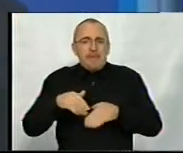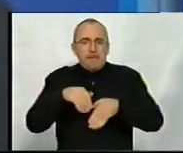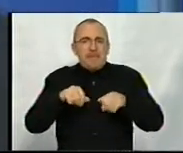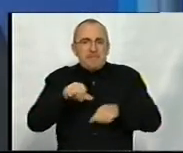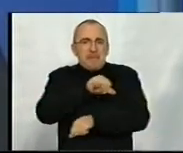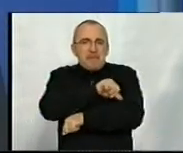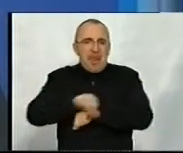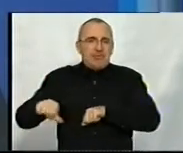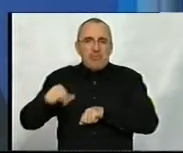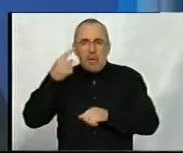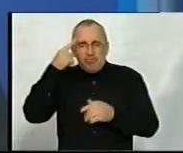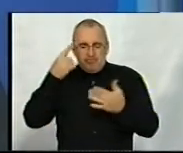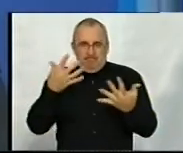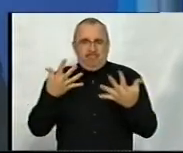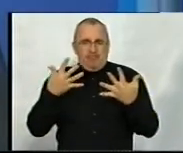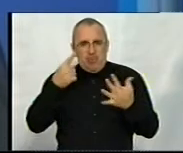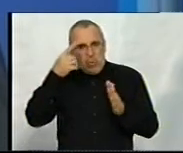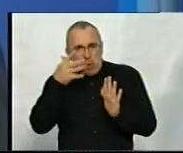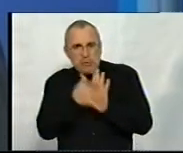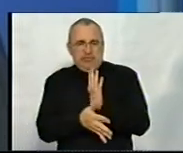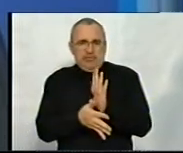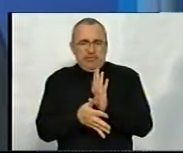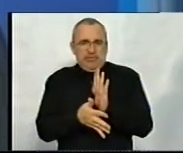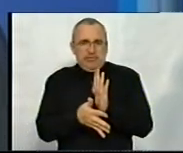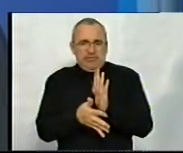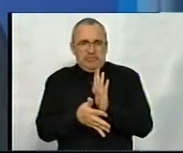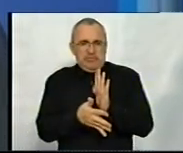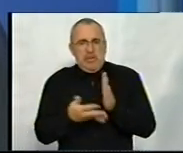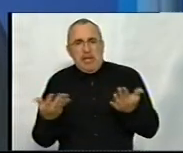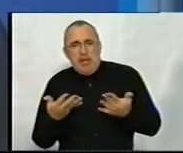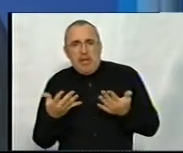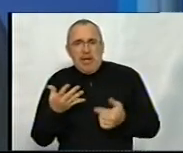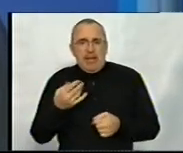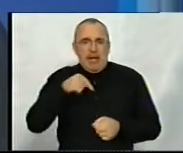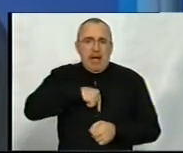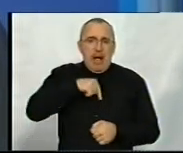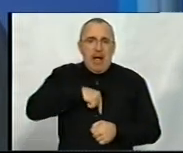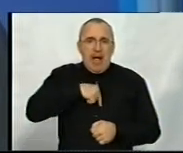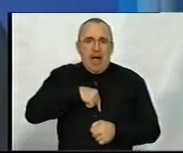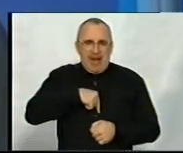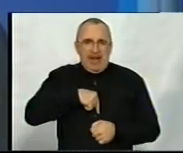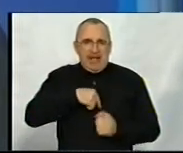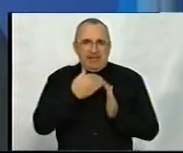розпізнати? Тобто, де якісь риси характеру